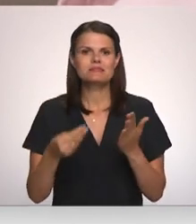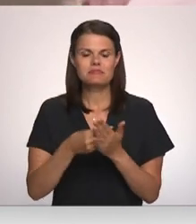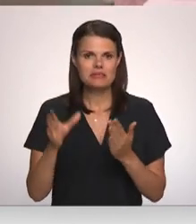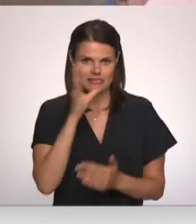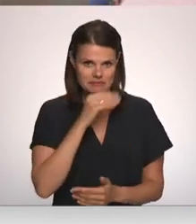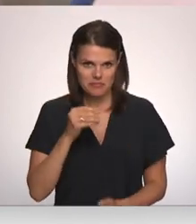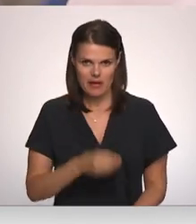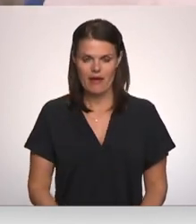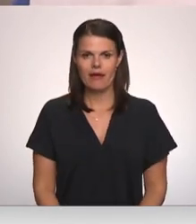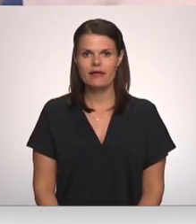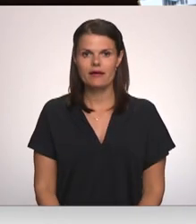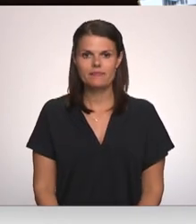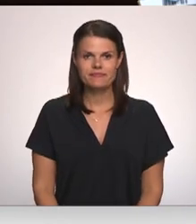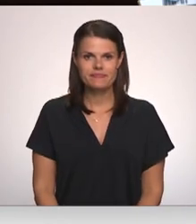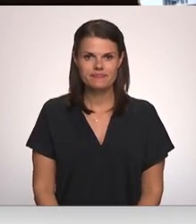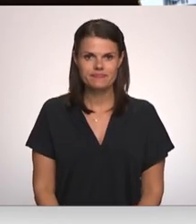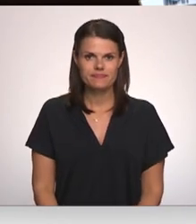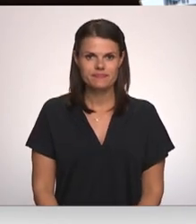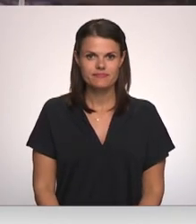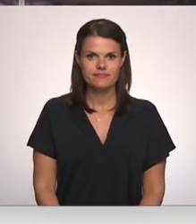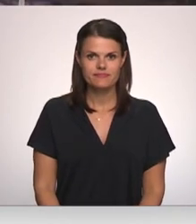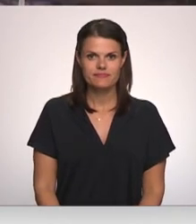Zendo Zobalo Dēnis Kupčs, Latvijas televīzija.